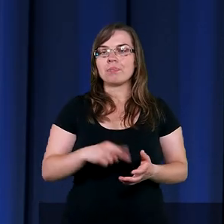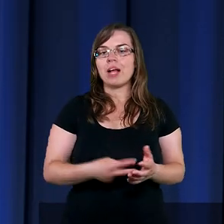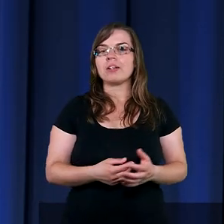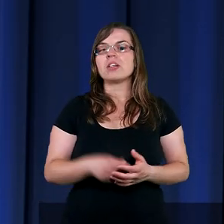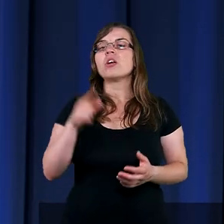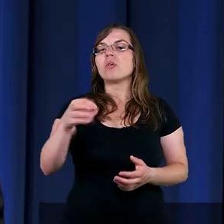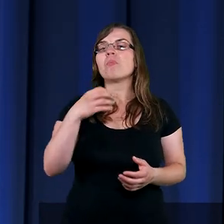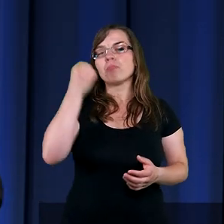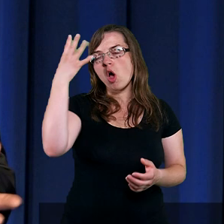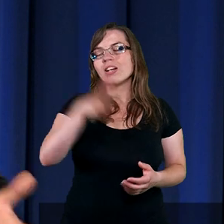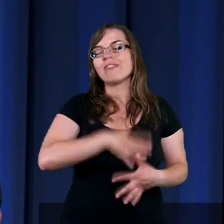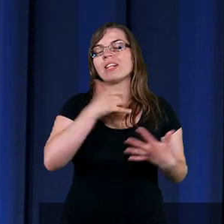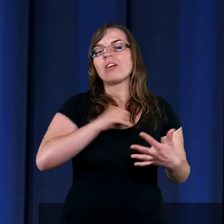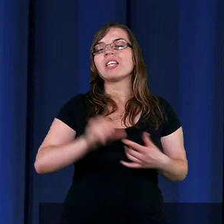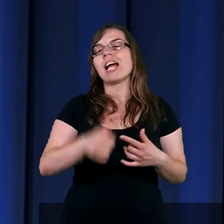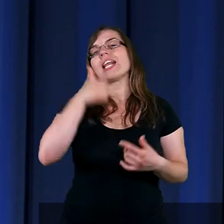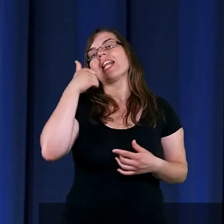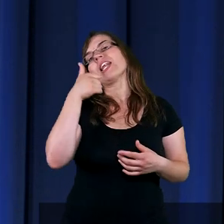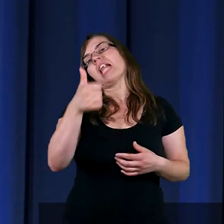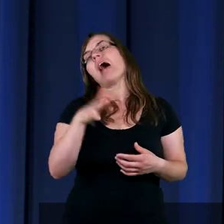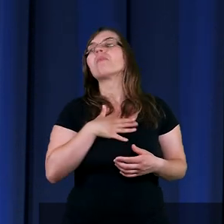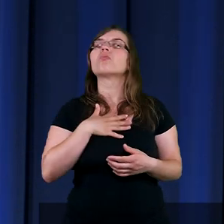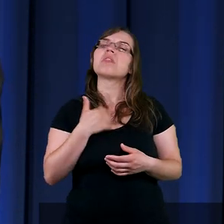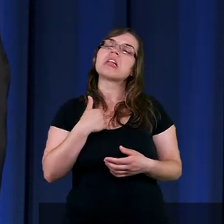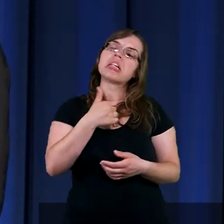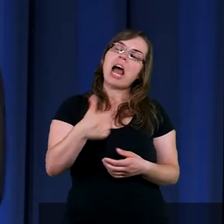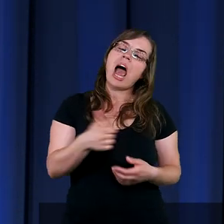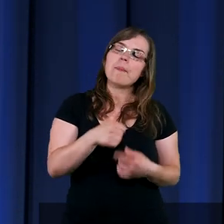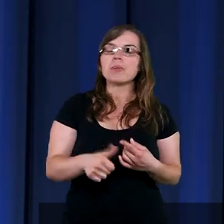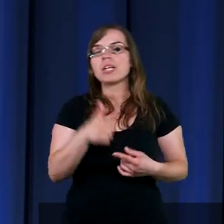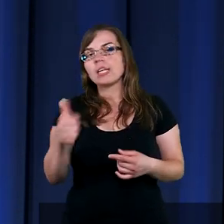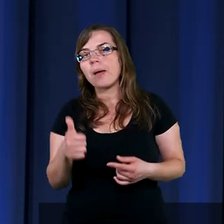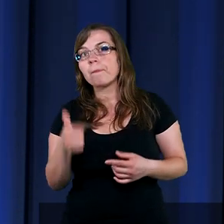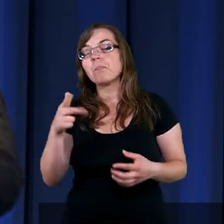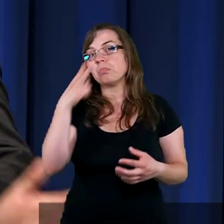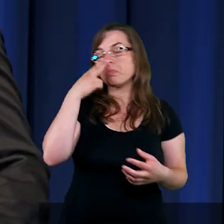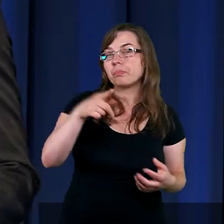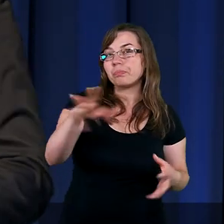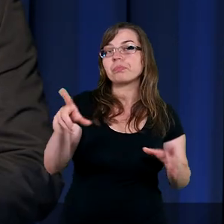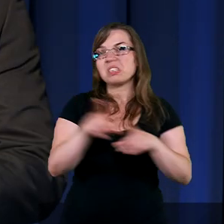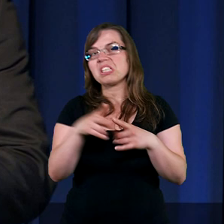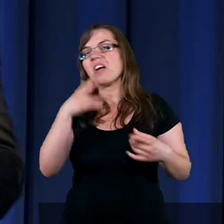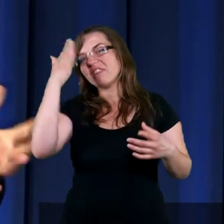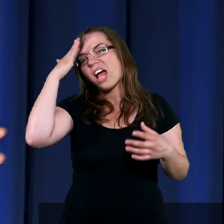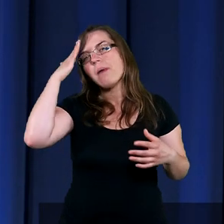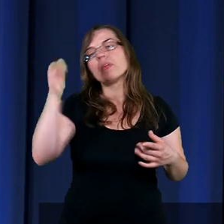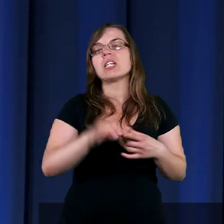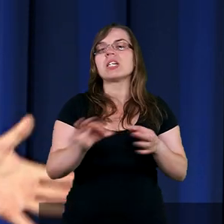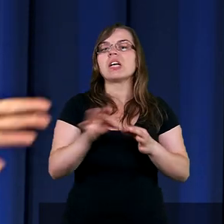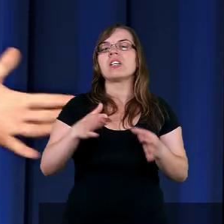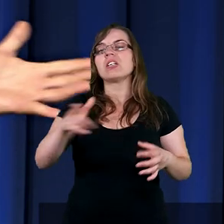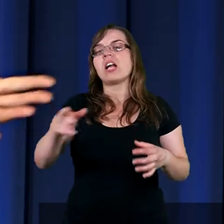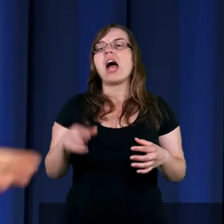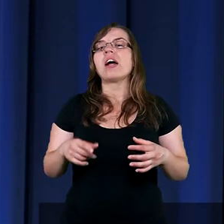Ale Mojżeszowi wydawało się, że jest sam. I w pewnym momencie szedł, zobaczył ten krzak, o którym też dobrze wiemy. Wiemy, że